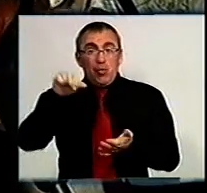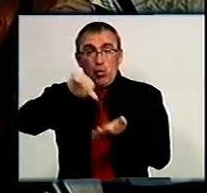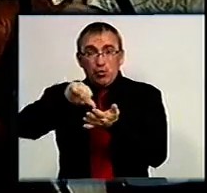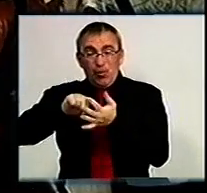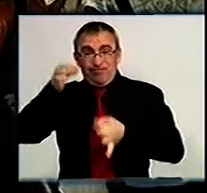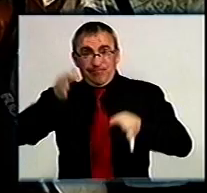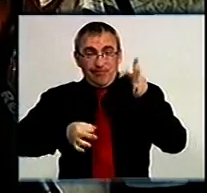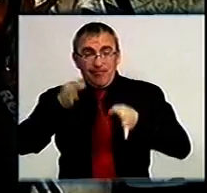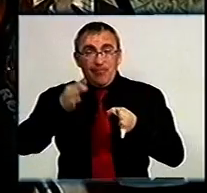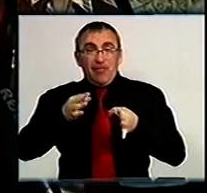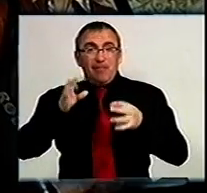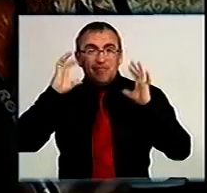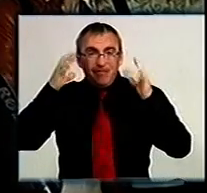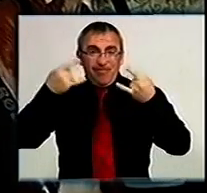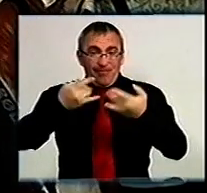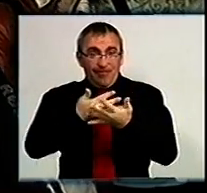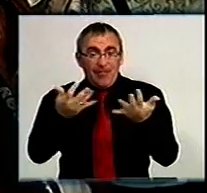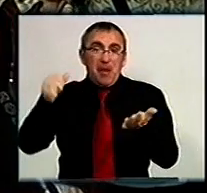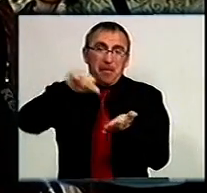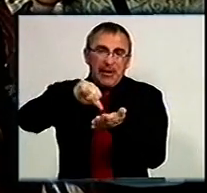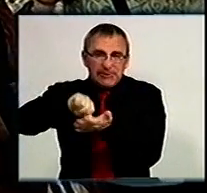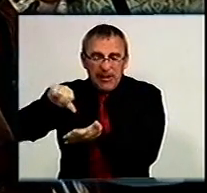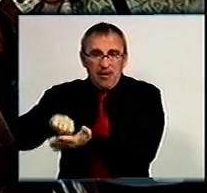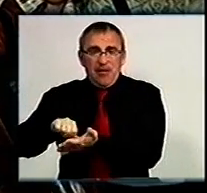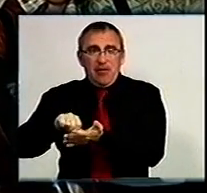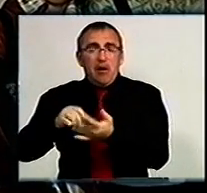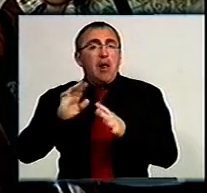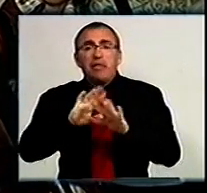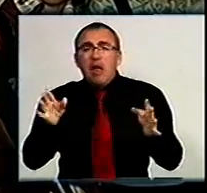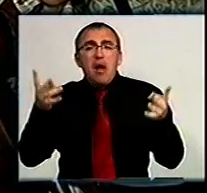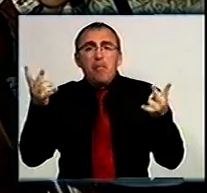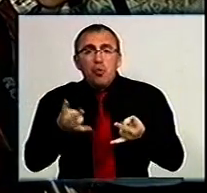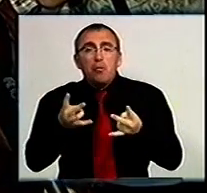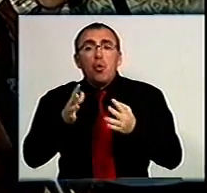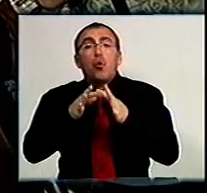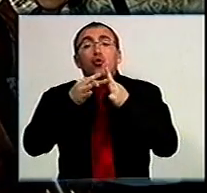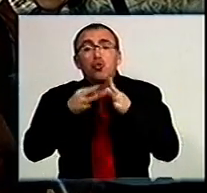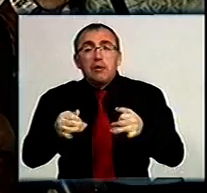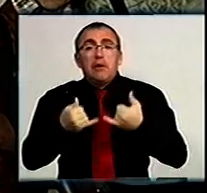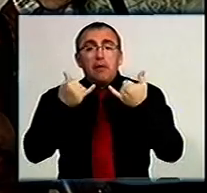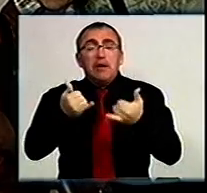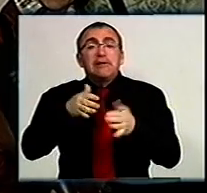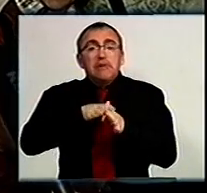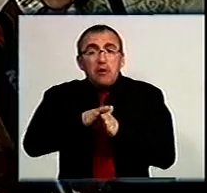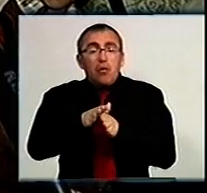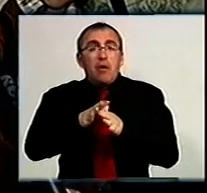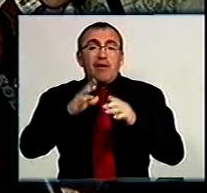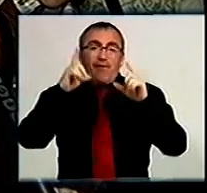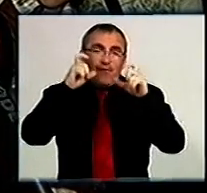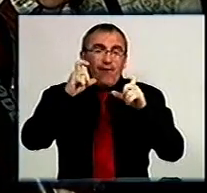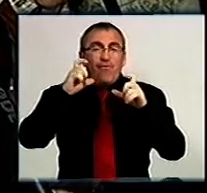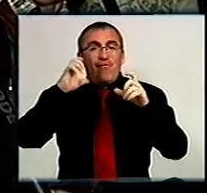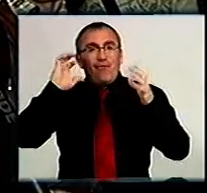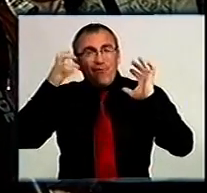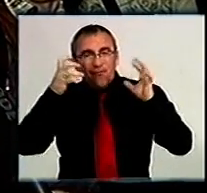процесу, засоби масової інформації, їх представники не потребують дозвілу для здійснення аудіо, фото, відео